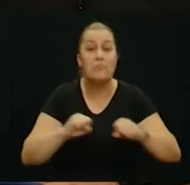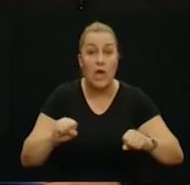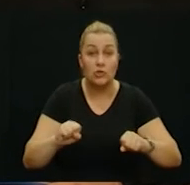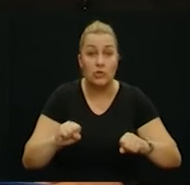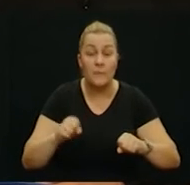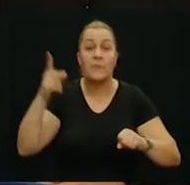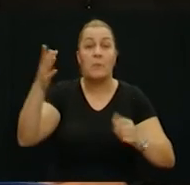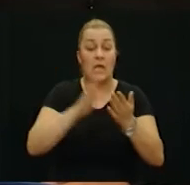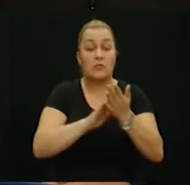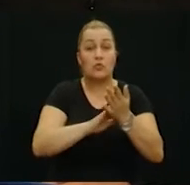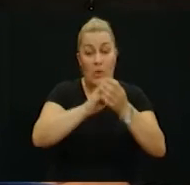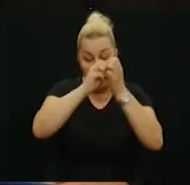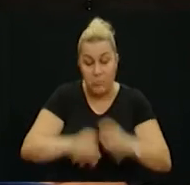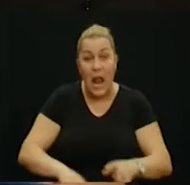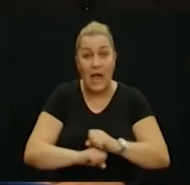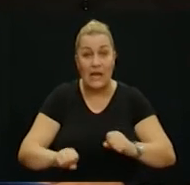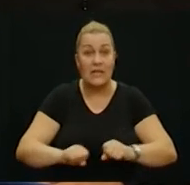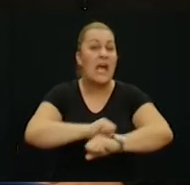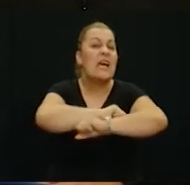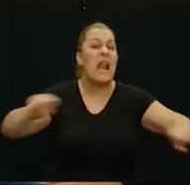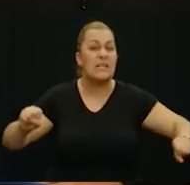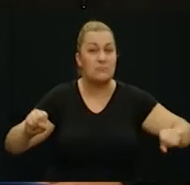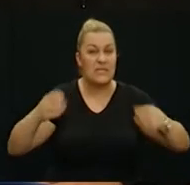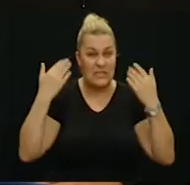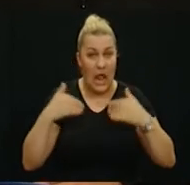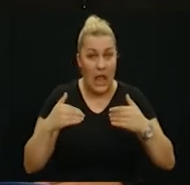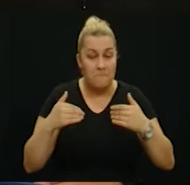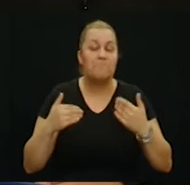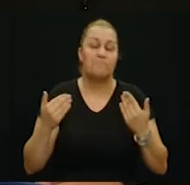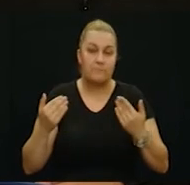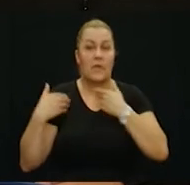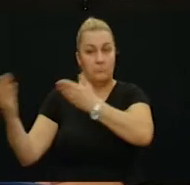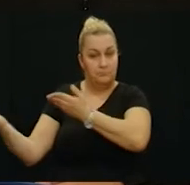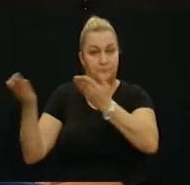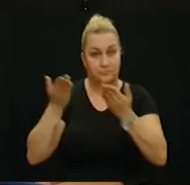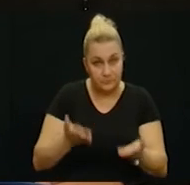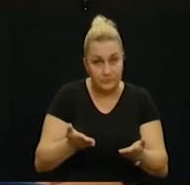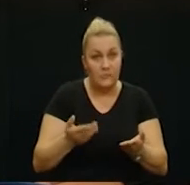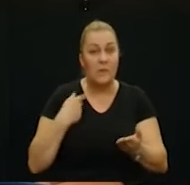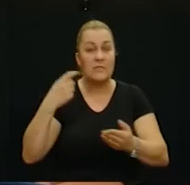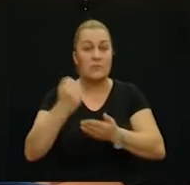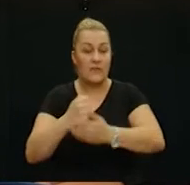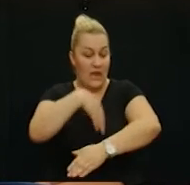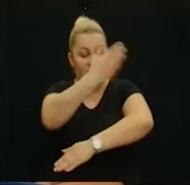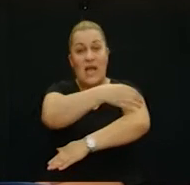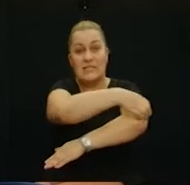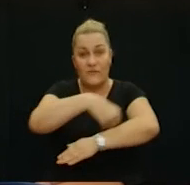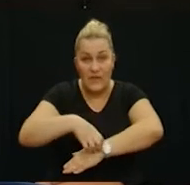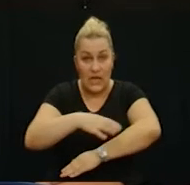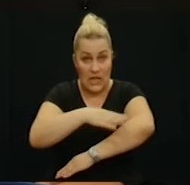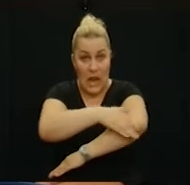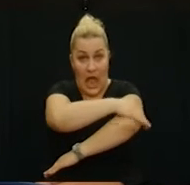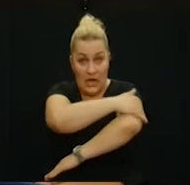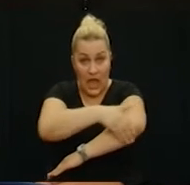ispala iz ruke i razmrskala mu lakat. Ja sam mu stavio, operirao ga, stavio mu vanjski fikstator na taj